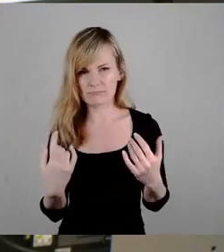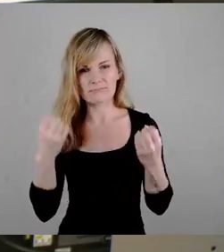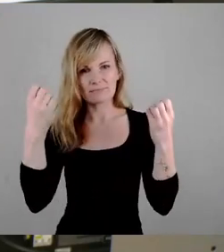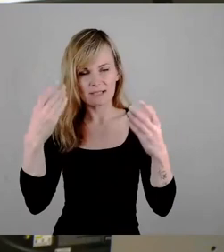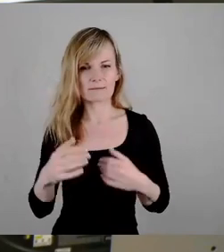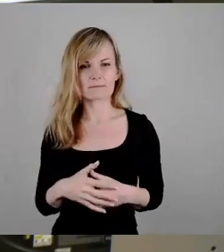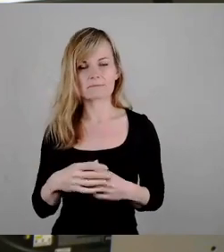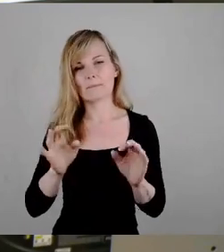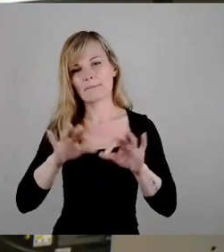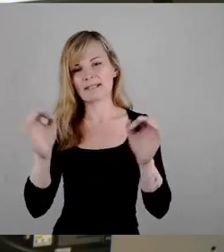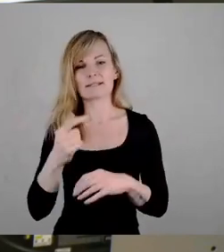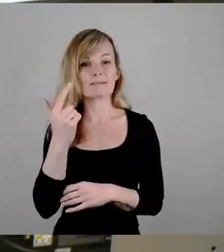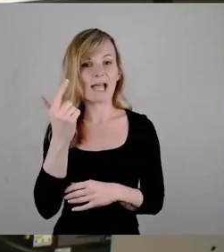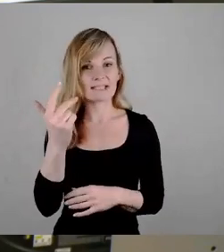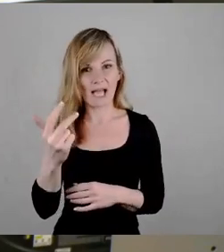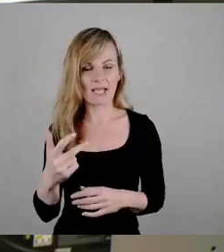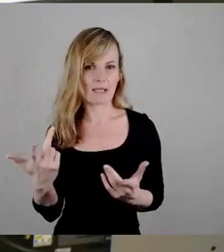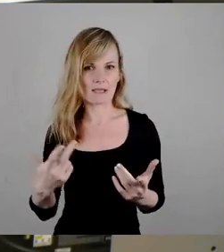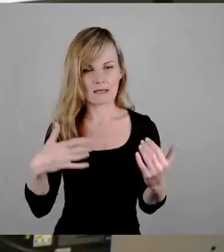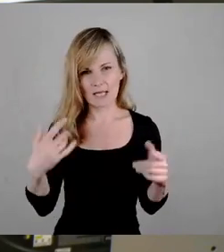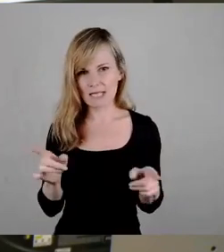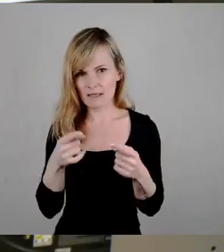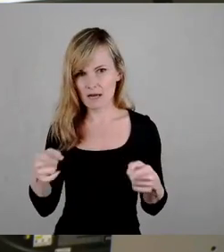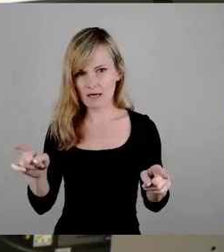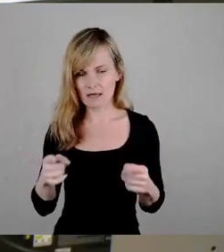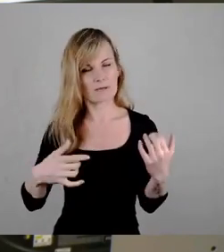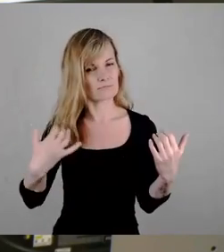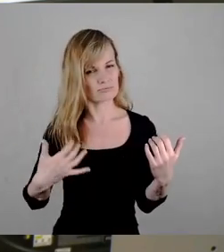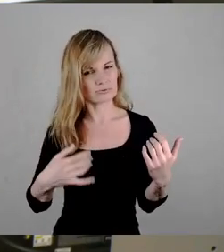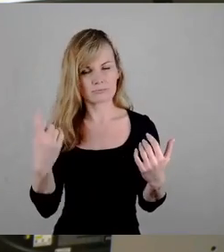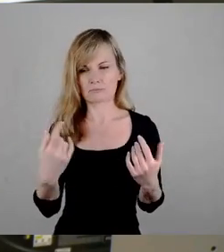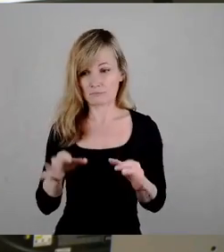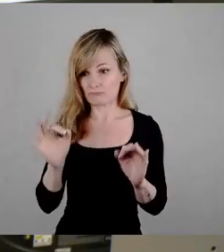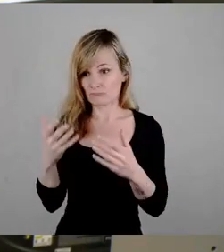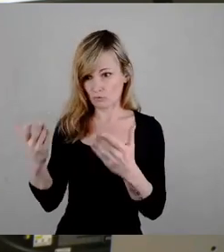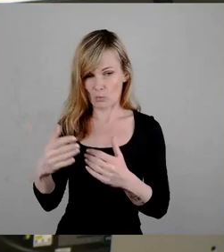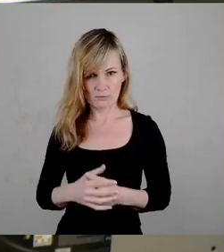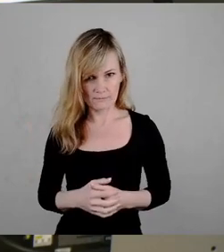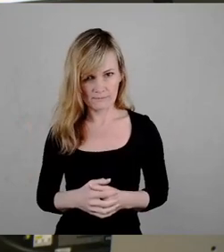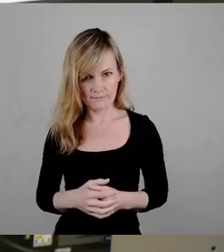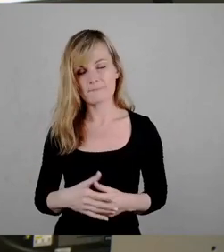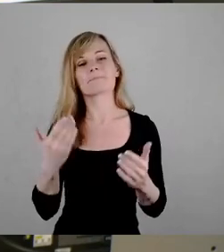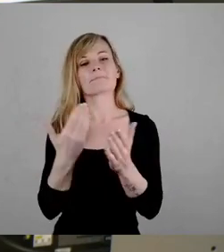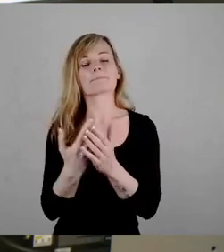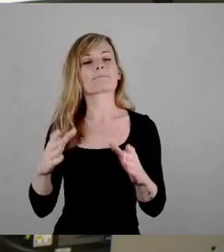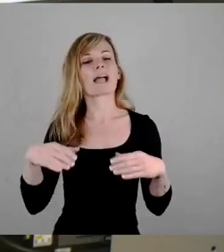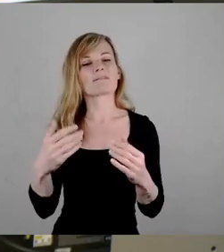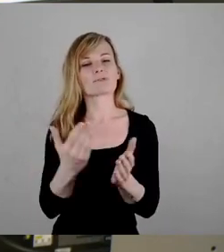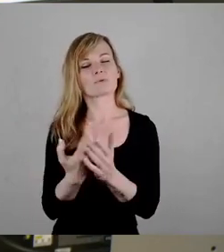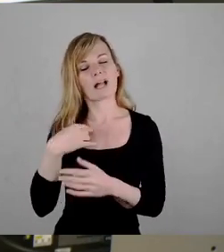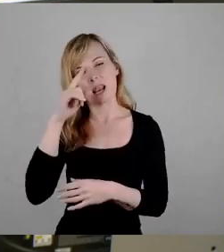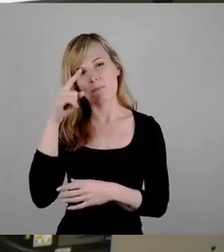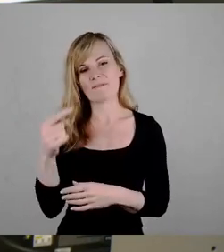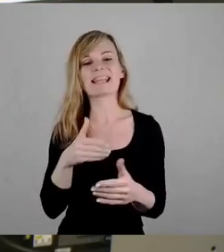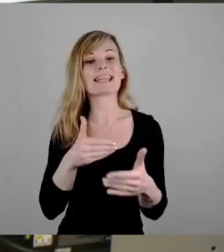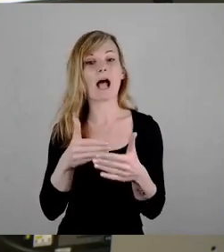oder auch drei Stücke zu spielen. Das ist auch nicht verwerflich, aber hier fängt es natürlich an, das glaube ich schon, wenn man da in der Nähe wohnt